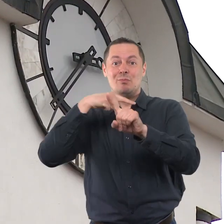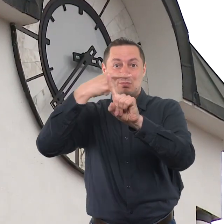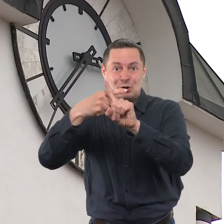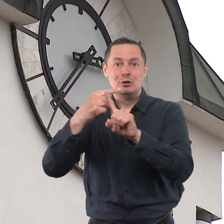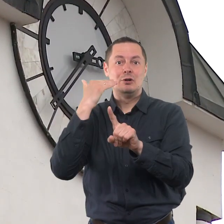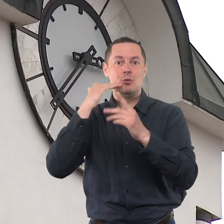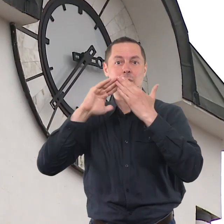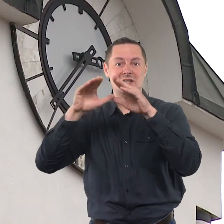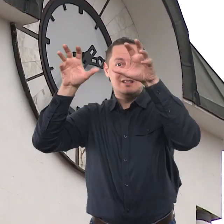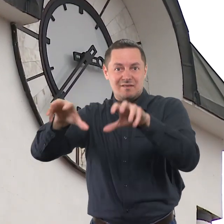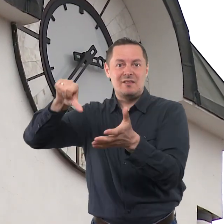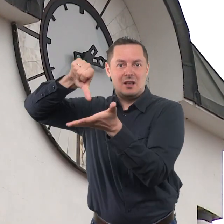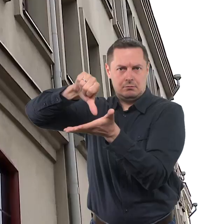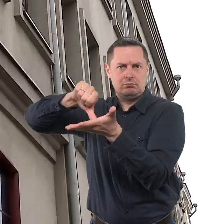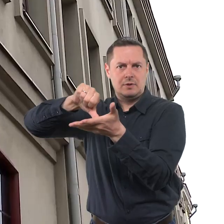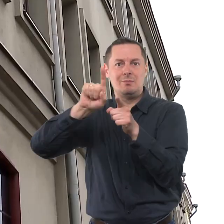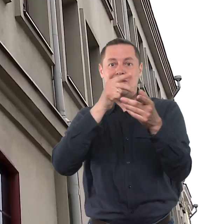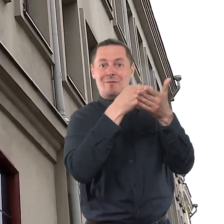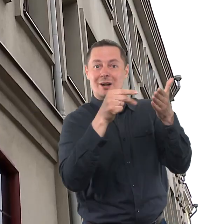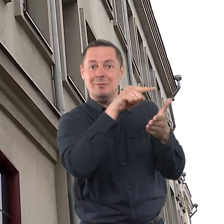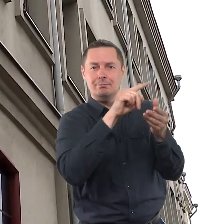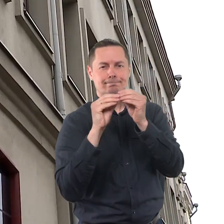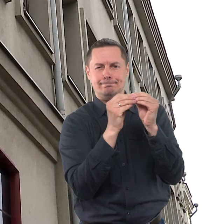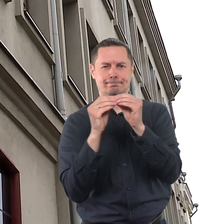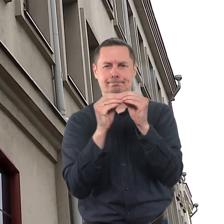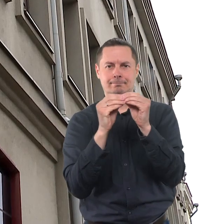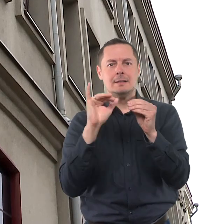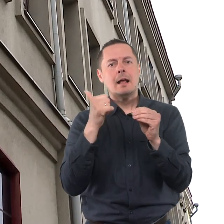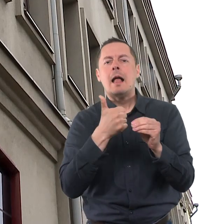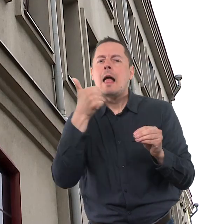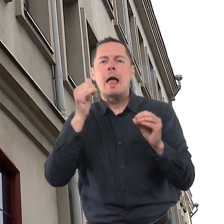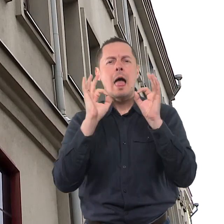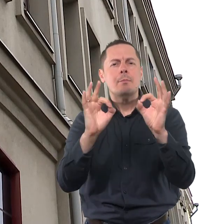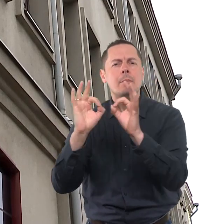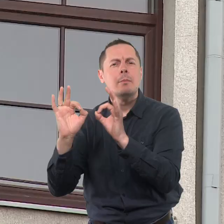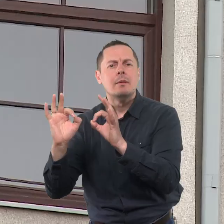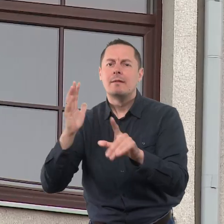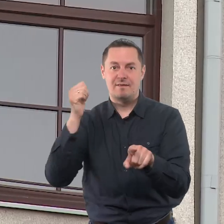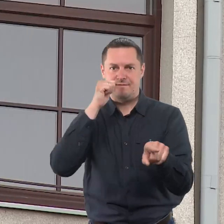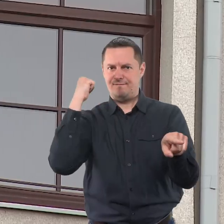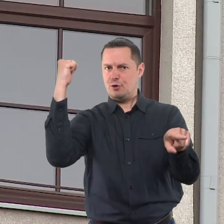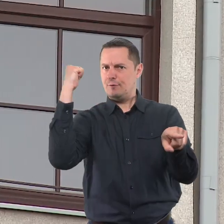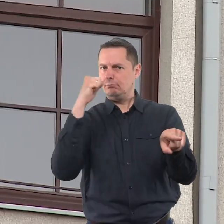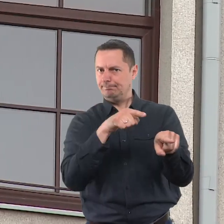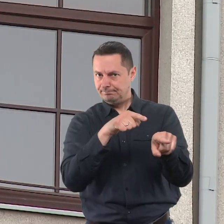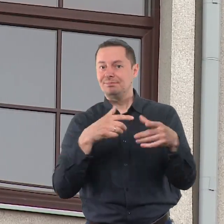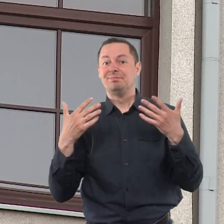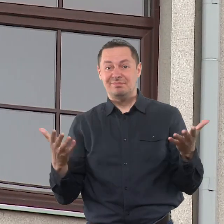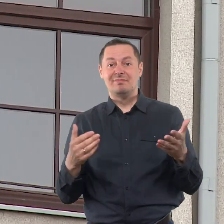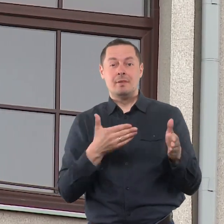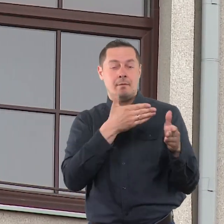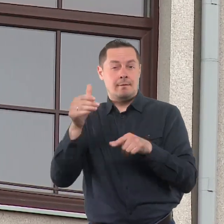draugės suminėtus bendrovės atstovais derindavo pirkimo procedūrų sąlygas ir eiga įmonas naudai. Tokiu būdu bendrovė